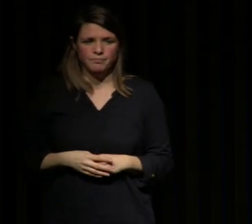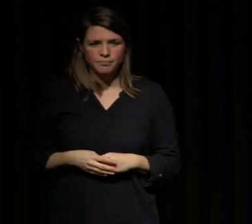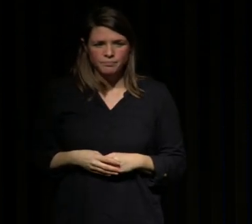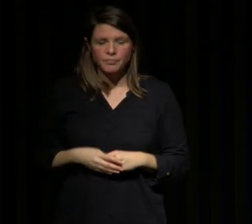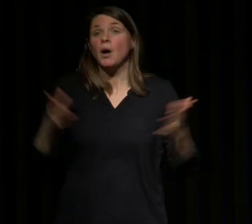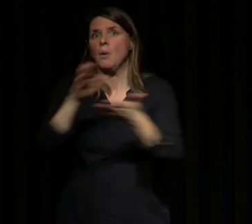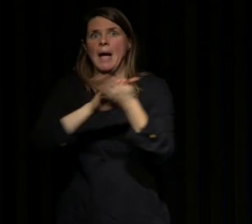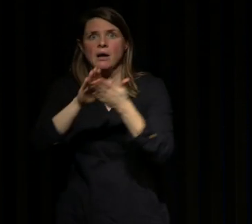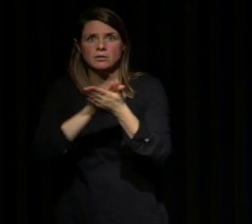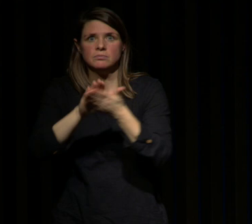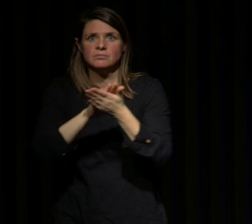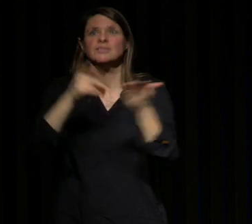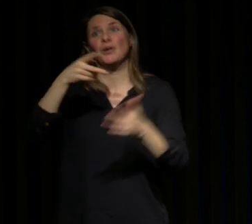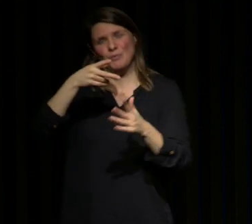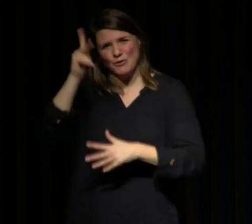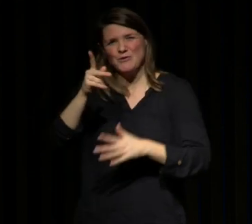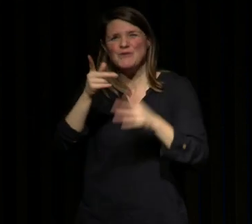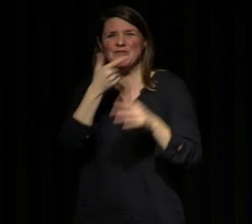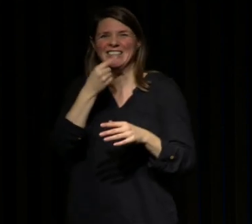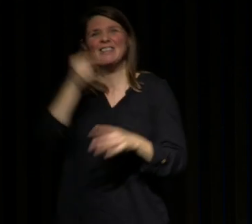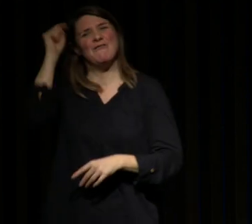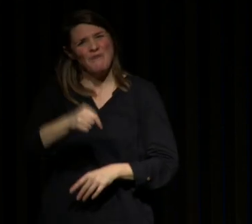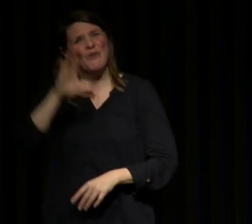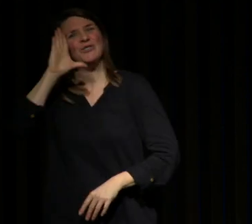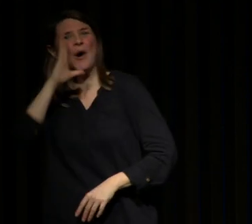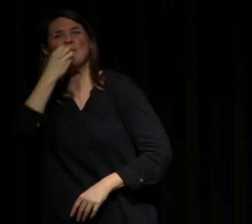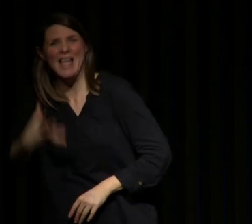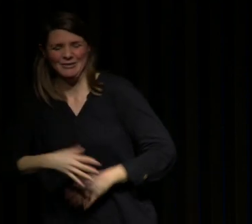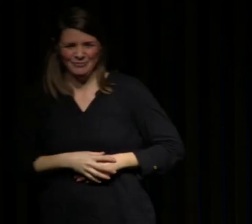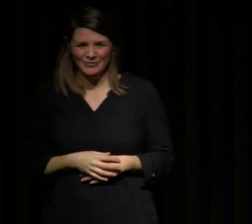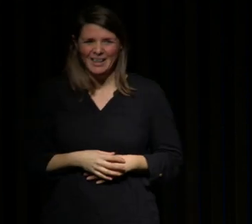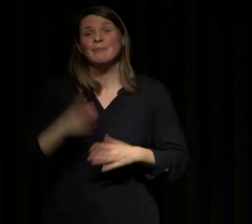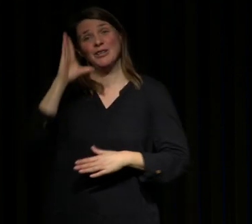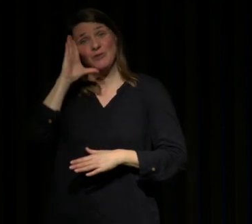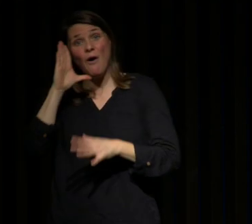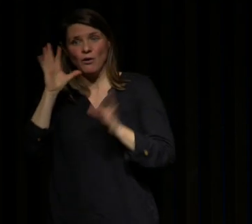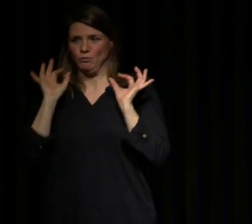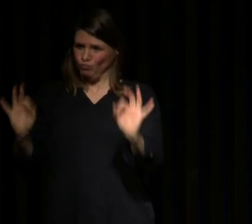pardon pour perdre du poids c'est plus facile de bien dormir et de dormir assez